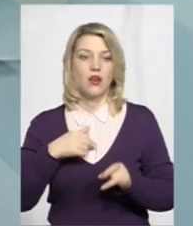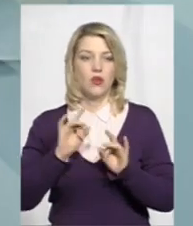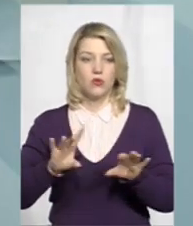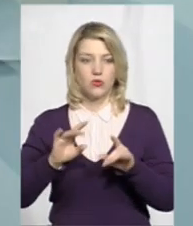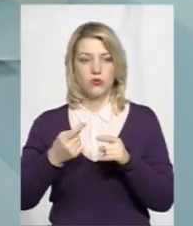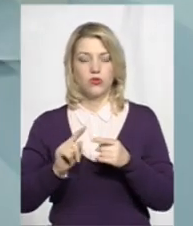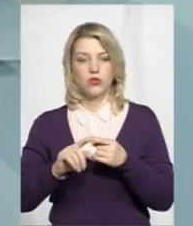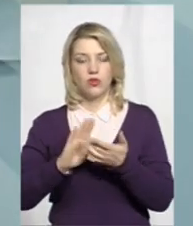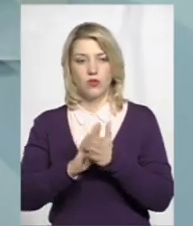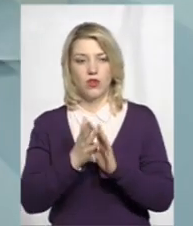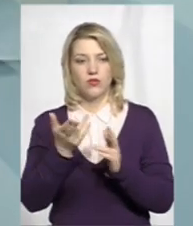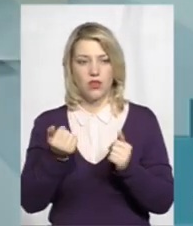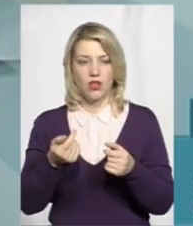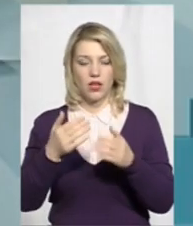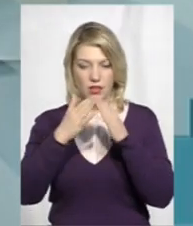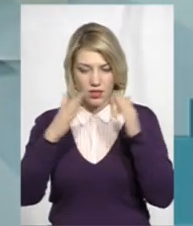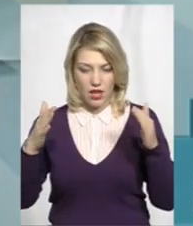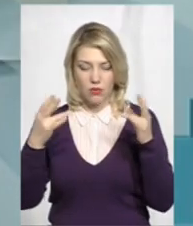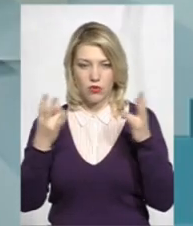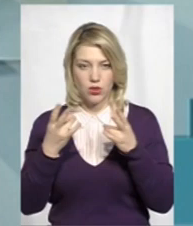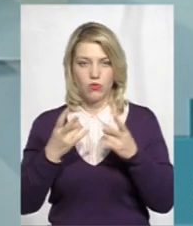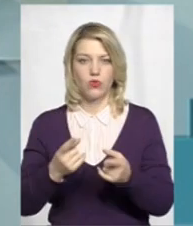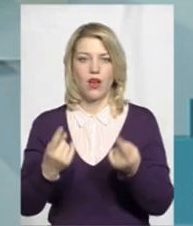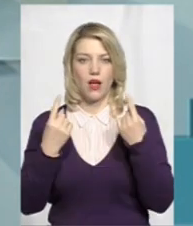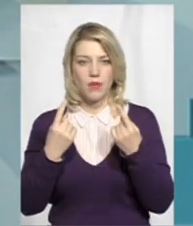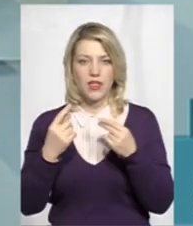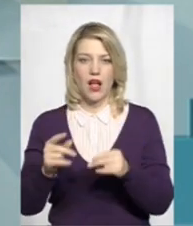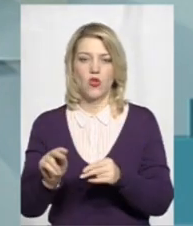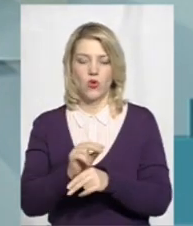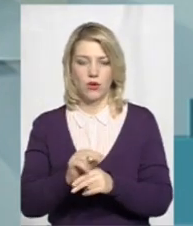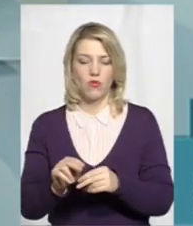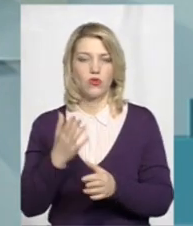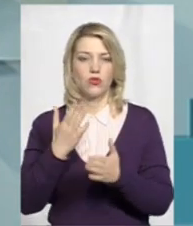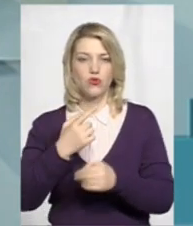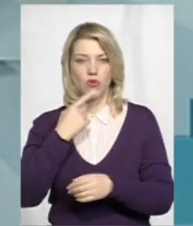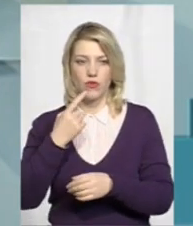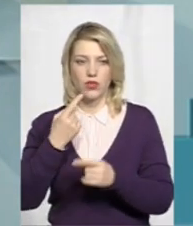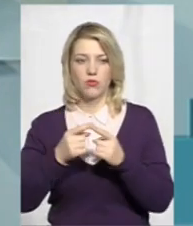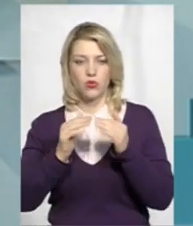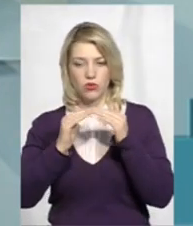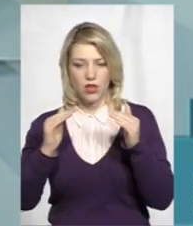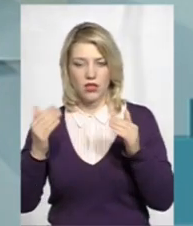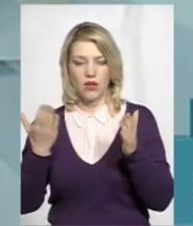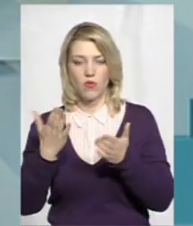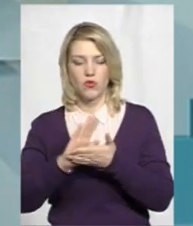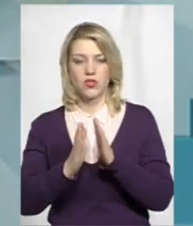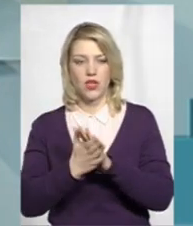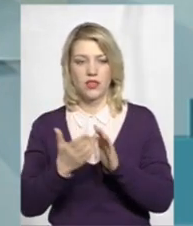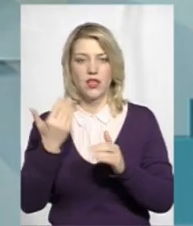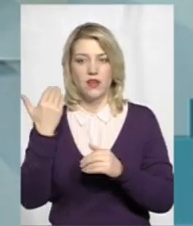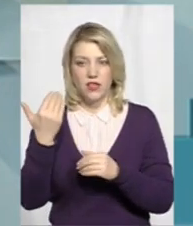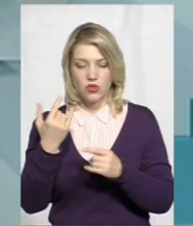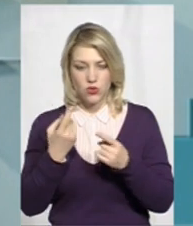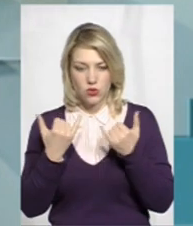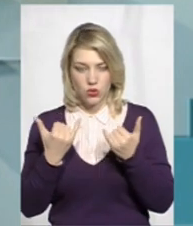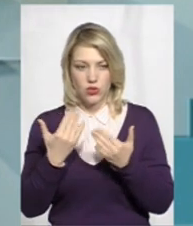Поясню ситуацію. Дах потребує капітального ремонту. Якщо говорити про той дах, в якому стані він сьогодні